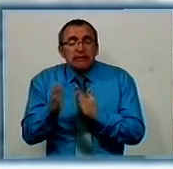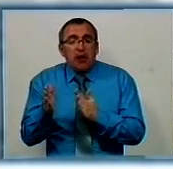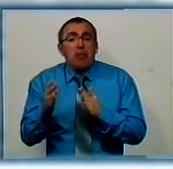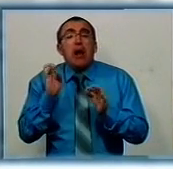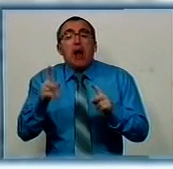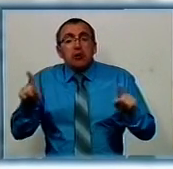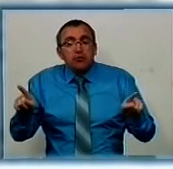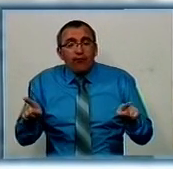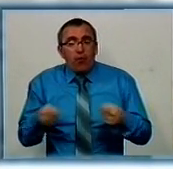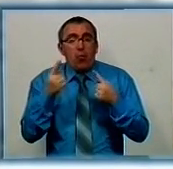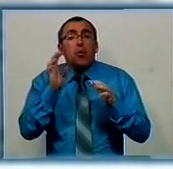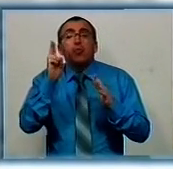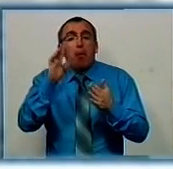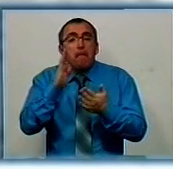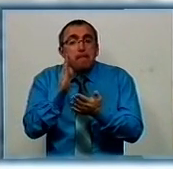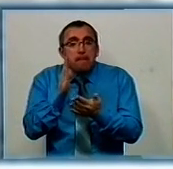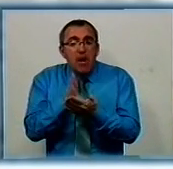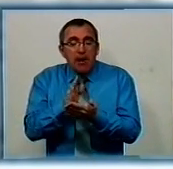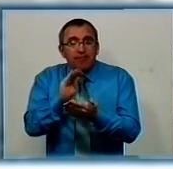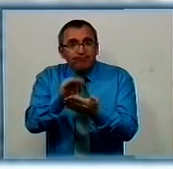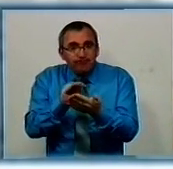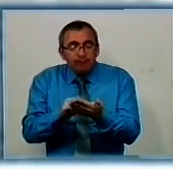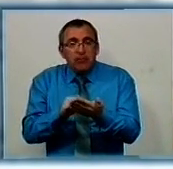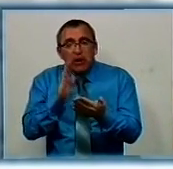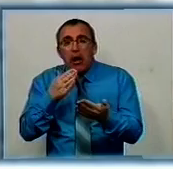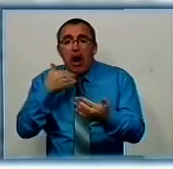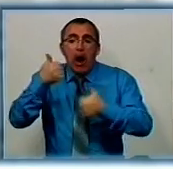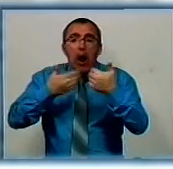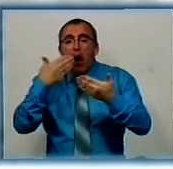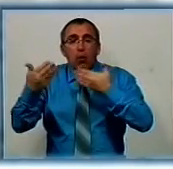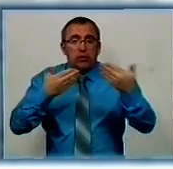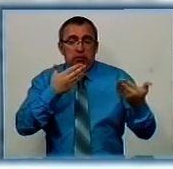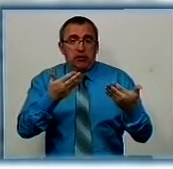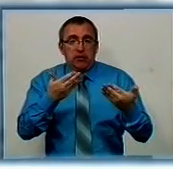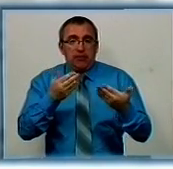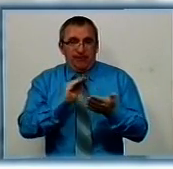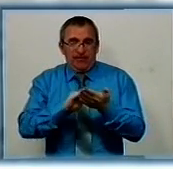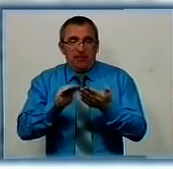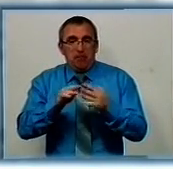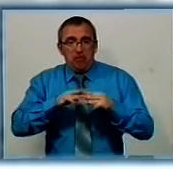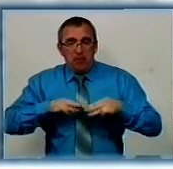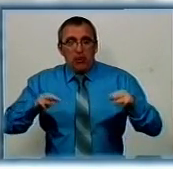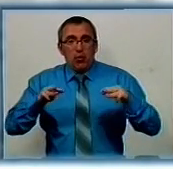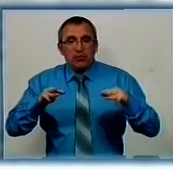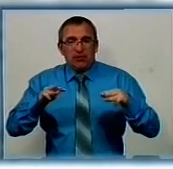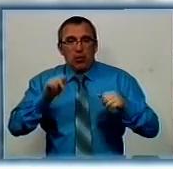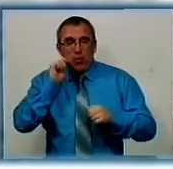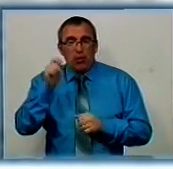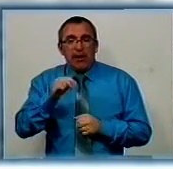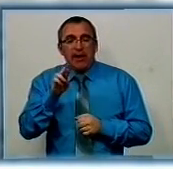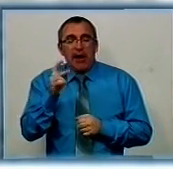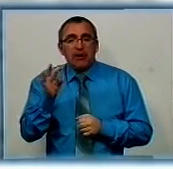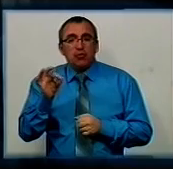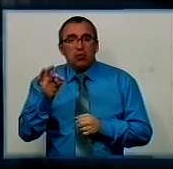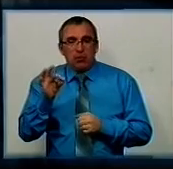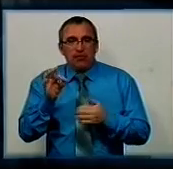створили, хто має реєструвати, як проводити аудит. Цитує міністра фінансів України Наталію Яресько, видання «Захід